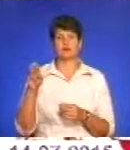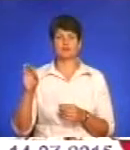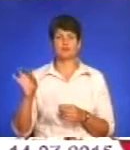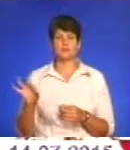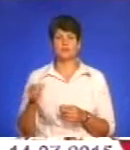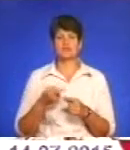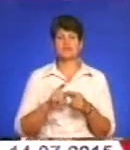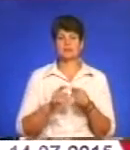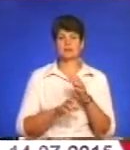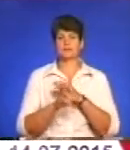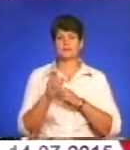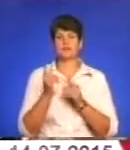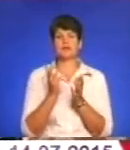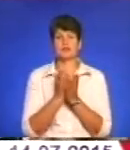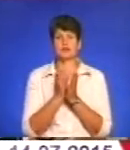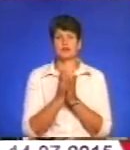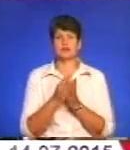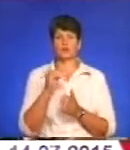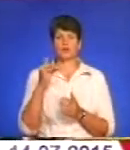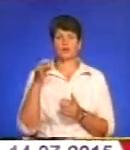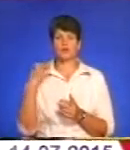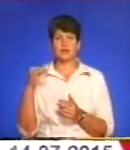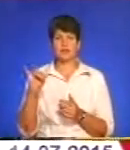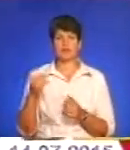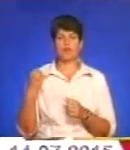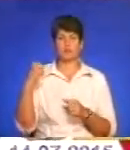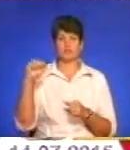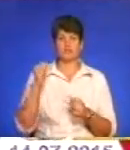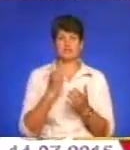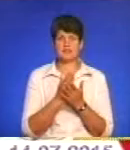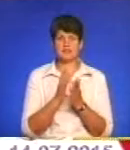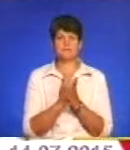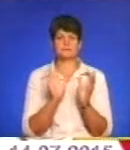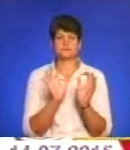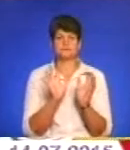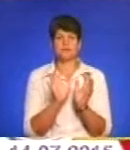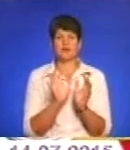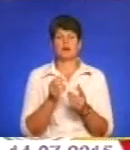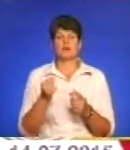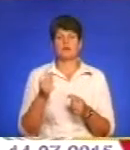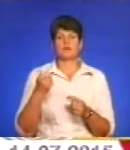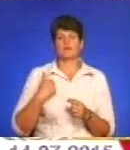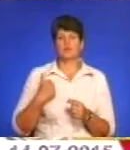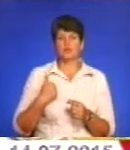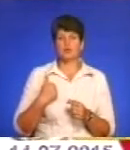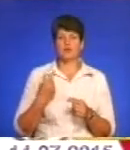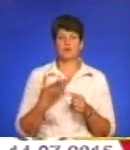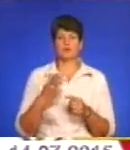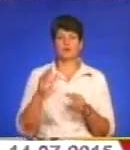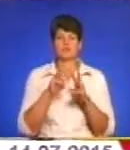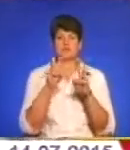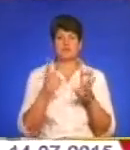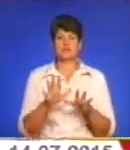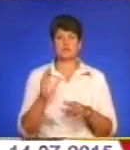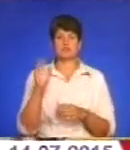Побідоносця, який є покровителем військових, 18 липня освятить глава Української греко-католицької церкви Блаженніший